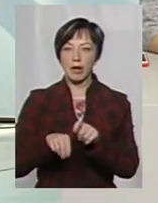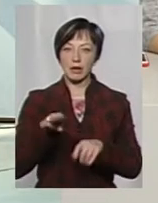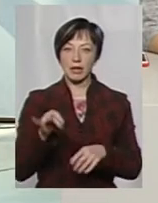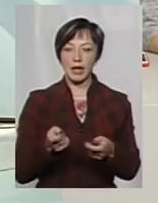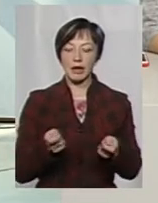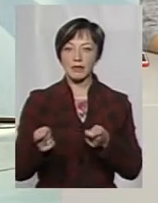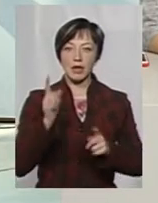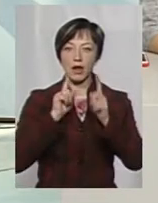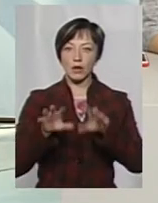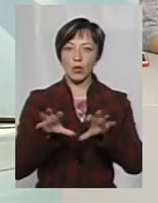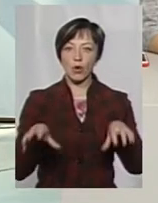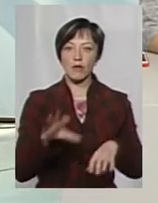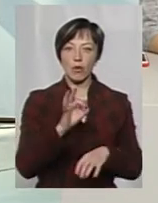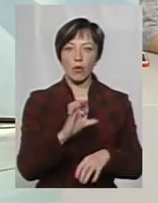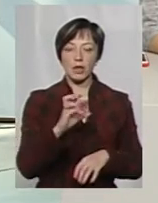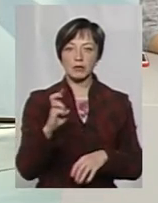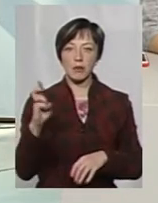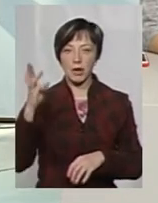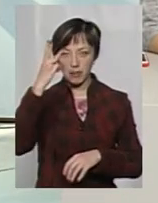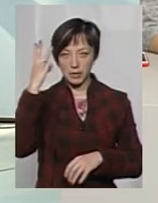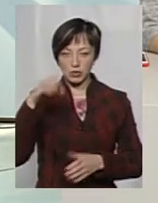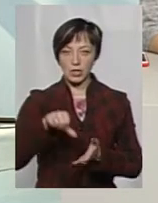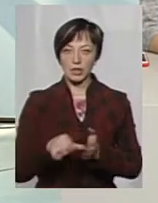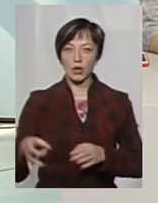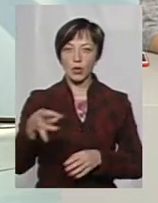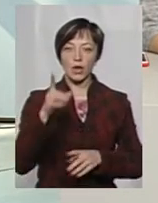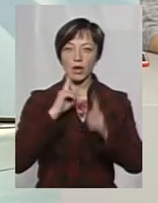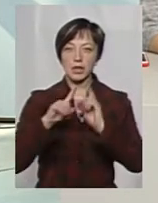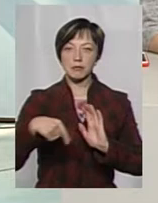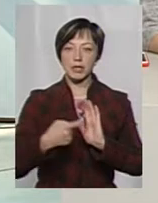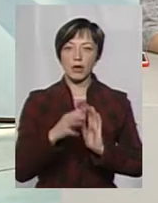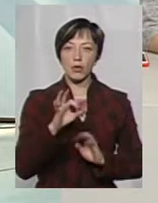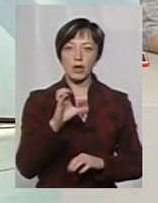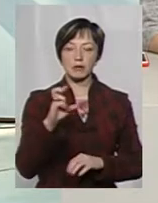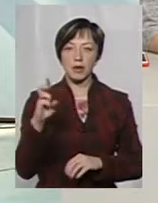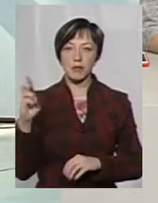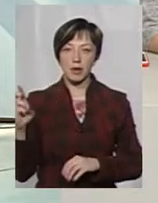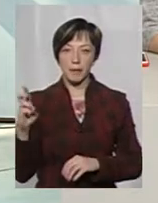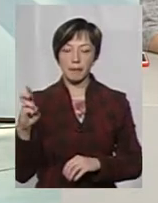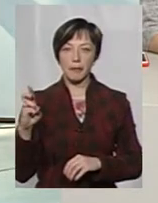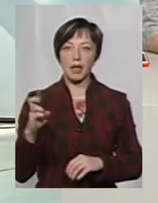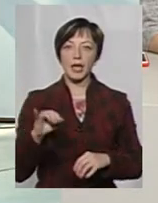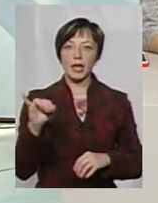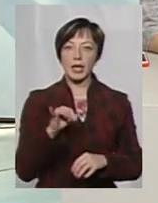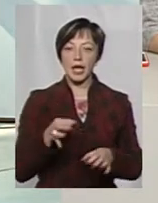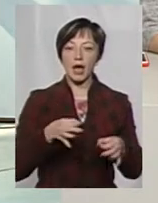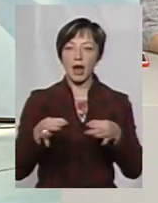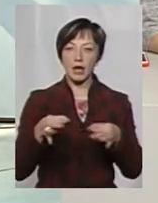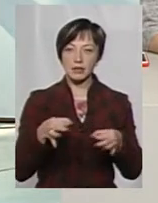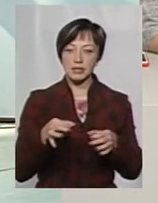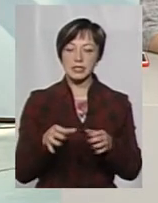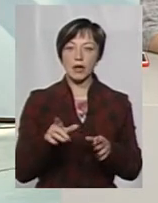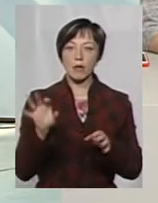керівник Ради голів ОСББ Хмельницького та член регіональної ради з питанням ОСББ Богдан Малінський та радниця з